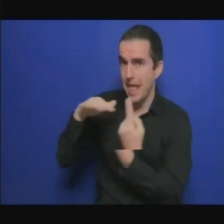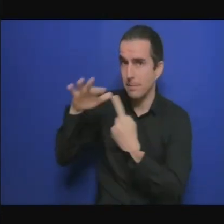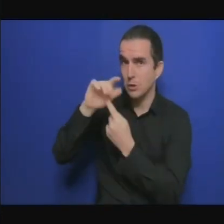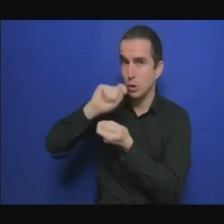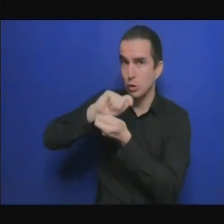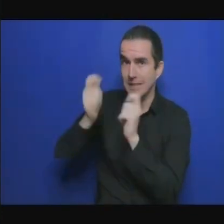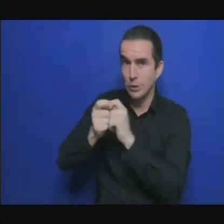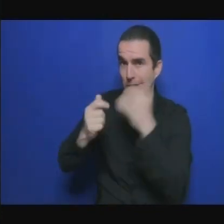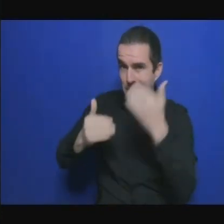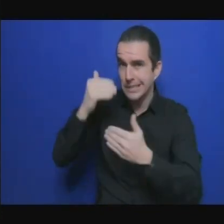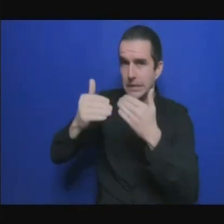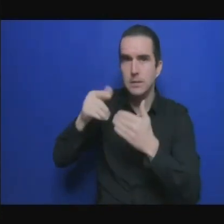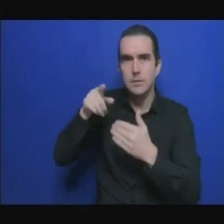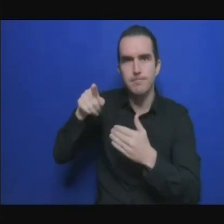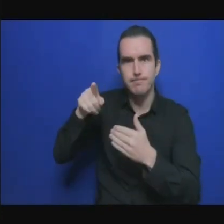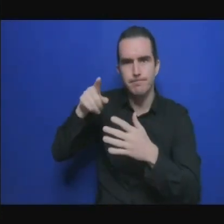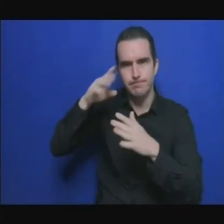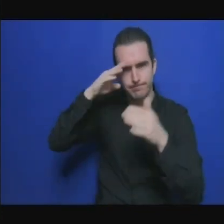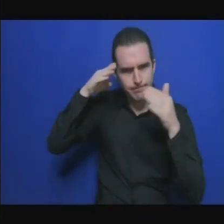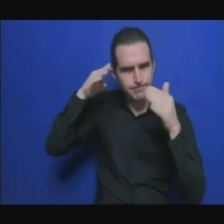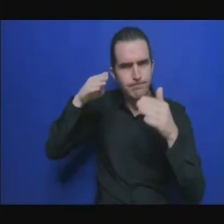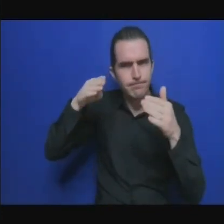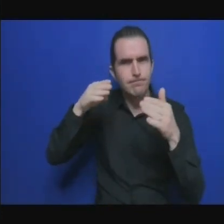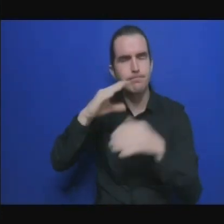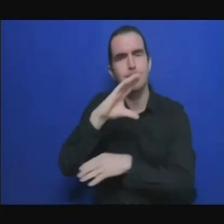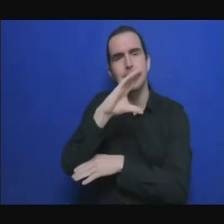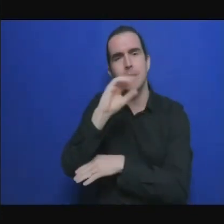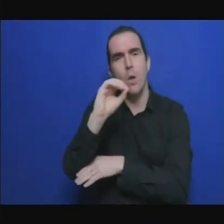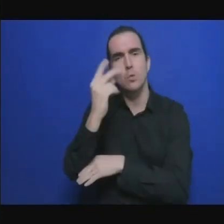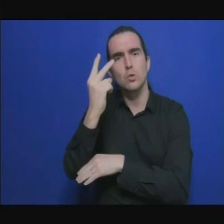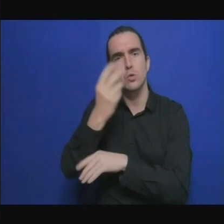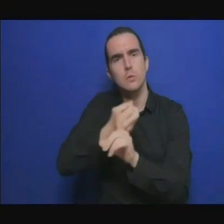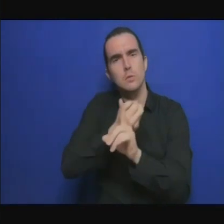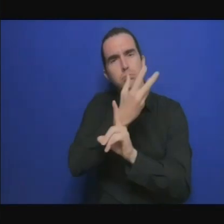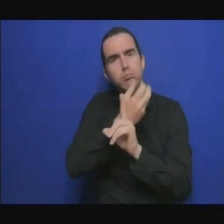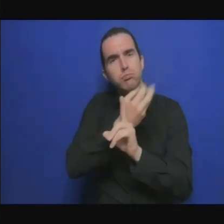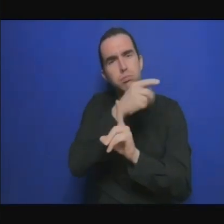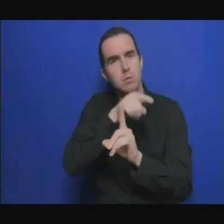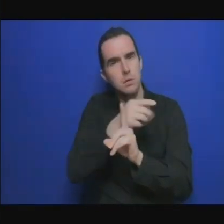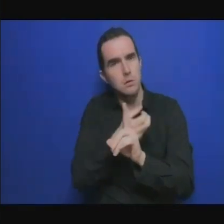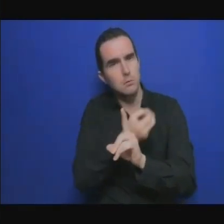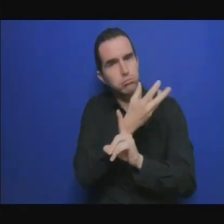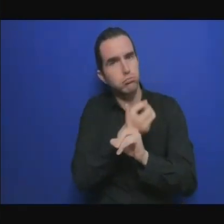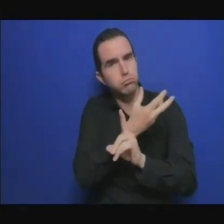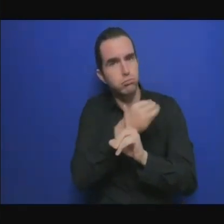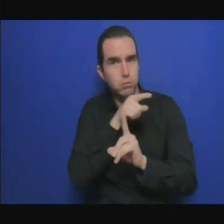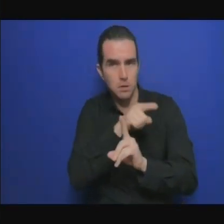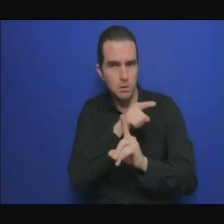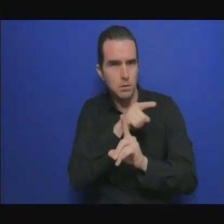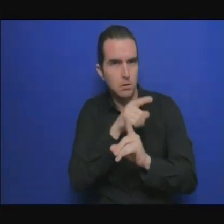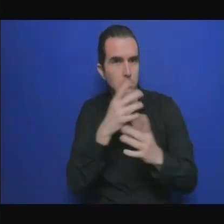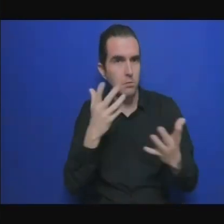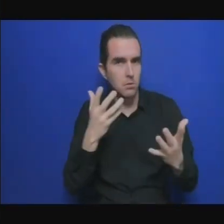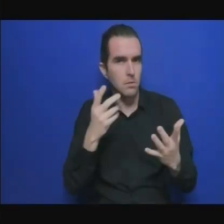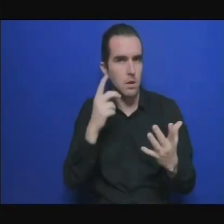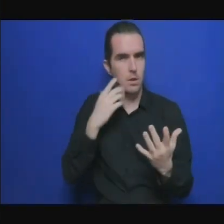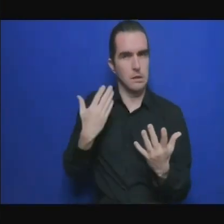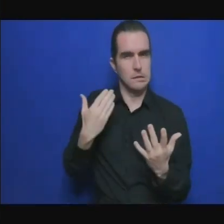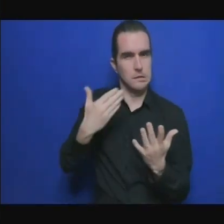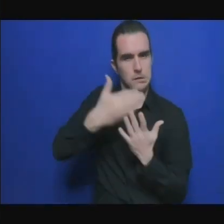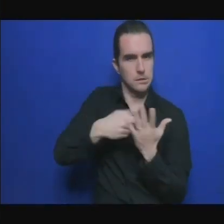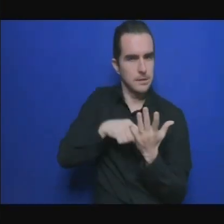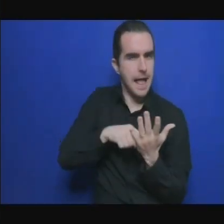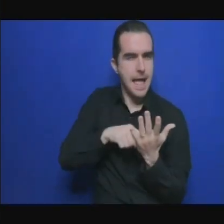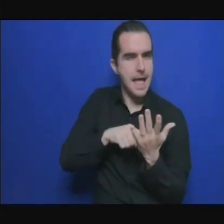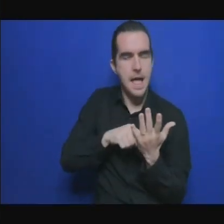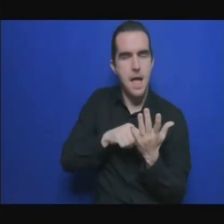800 000 ans. Alors, ce qu'il faut savoir, c'est que le métal, même s'il ne